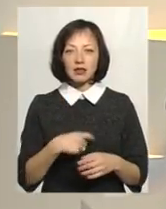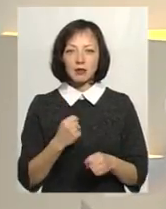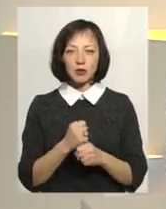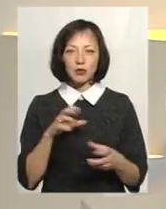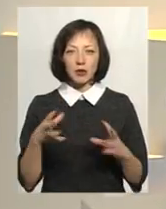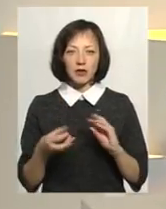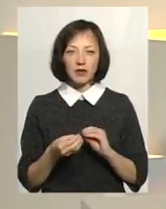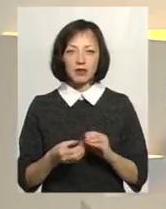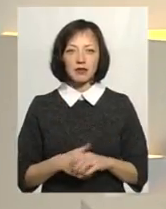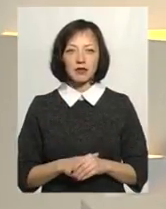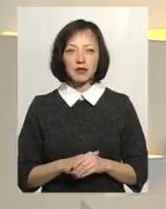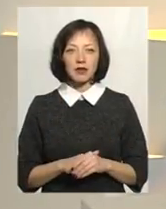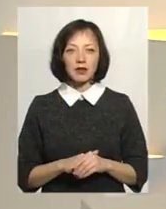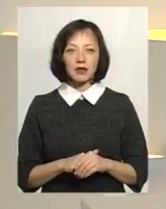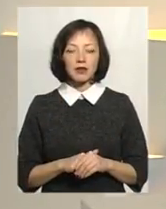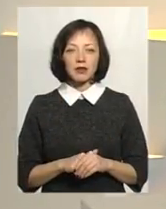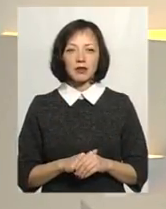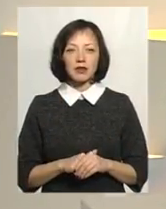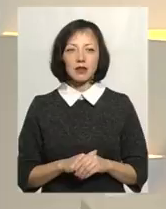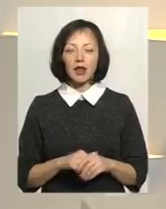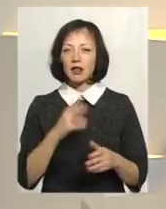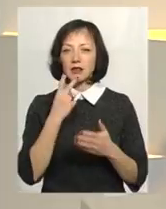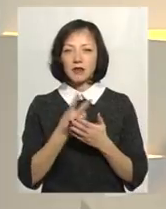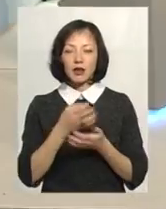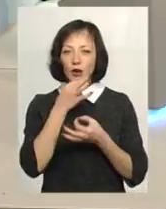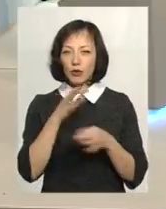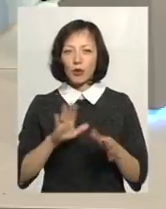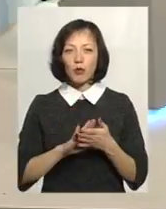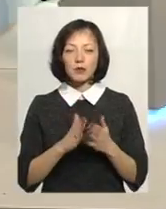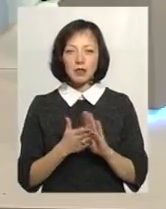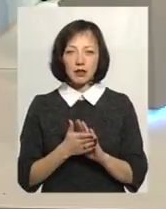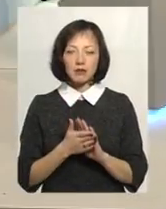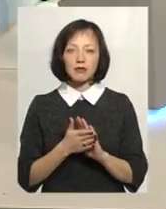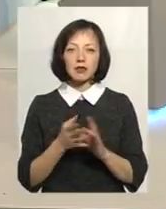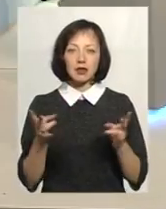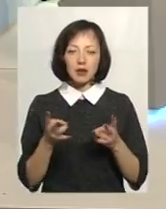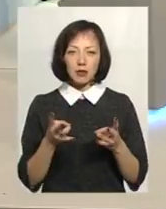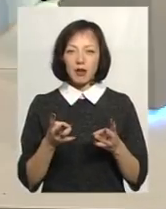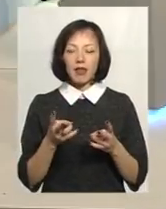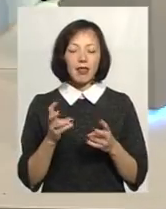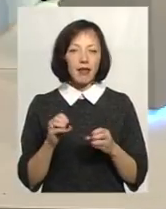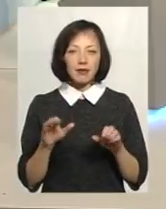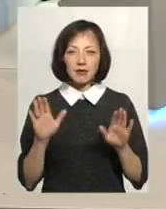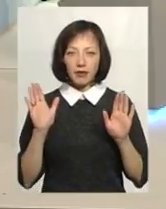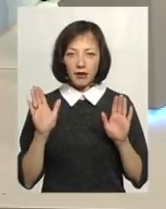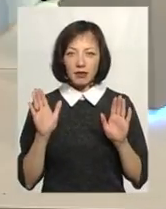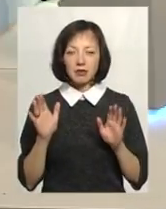зробили таким? Незважаючи на будь-які обставини, іти вперед, не здаватись.